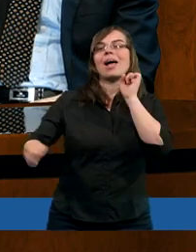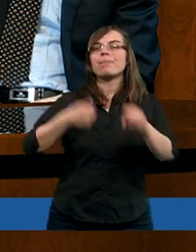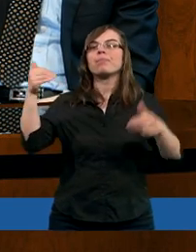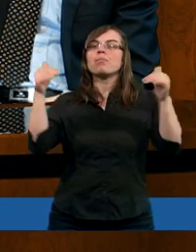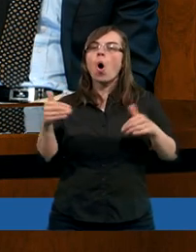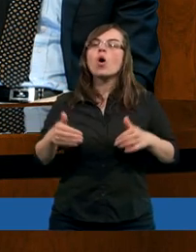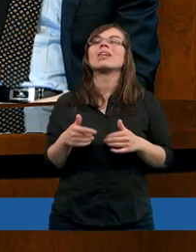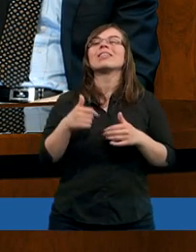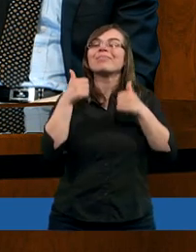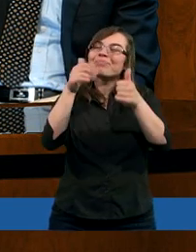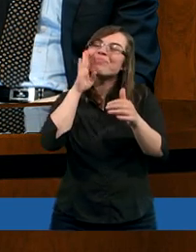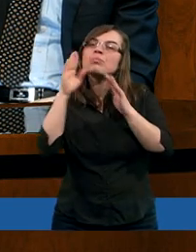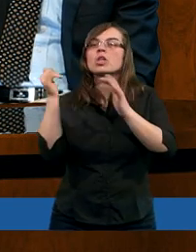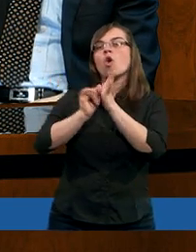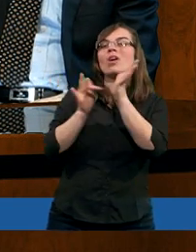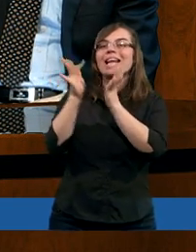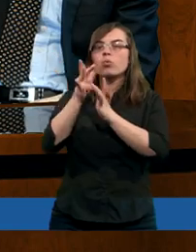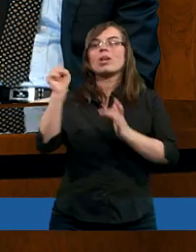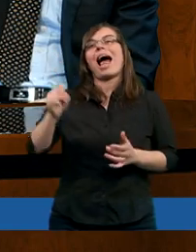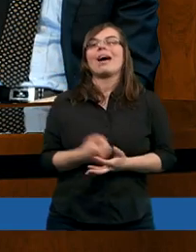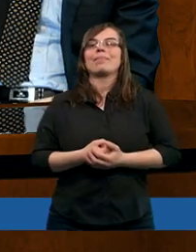abyśmy mogli naprawdę trwać w Jezusie cały czas.